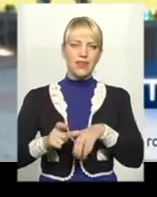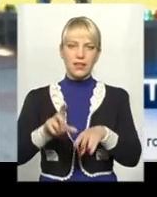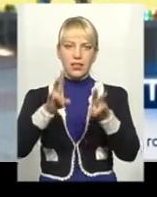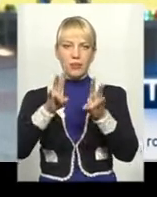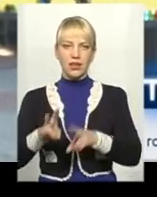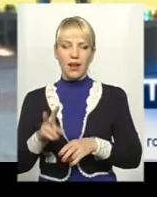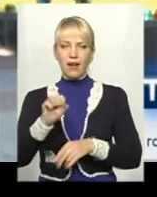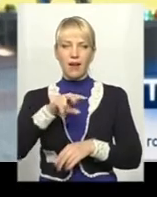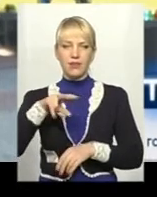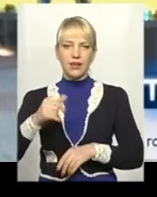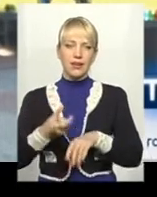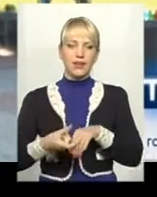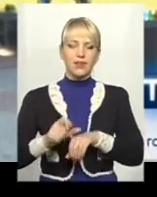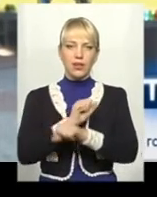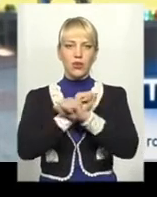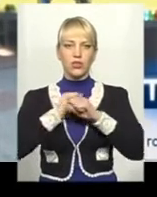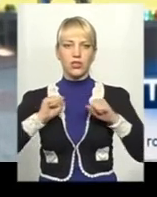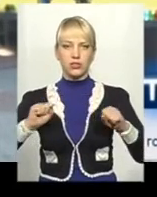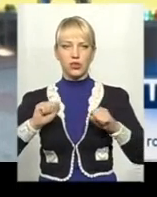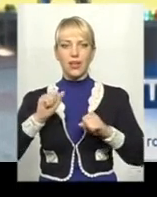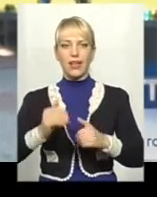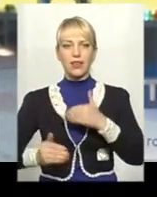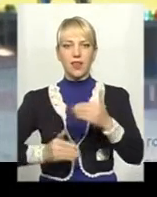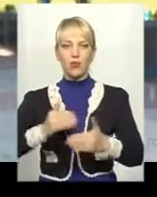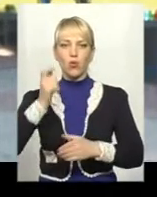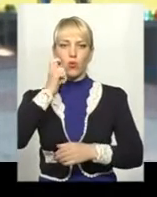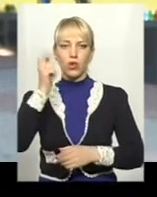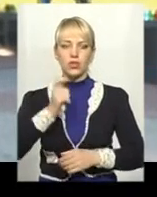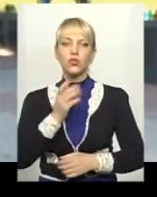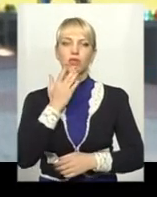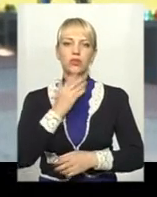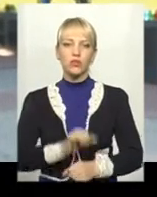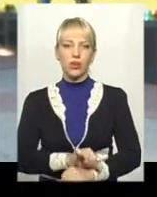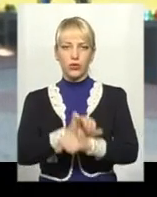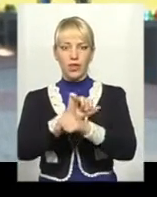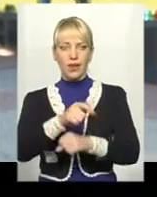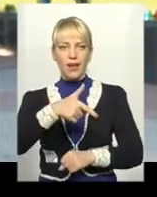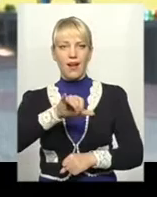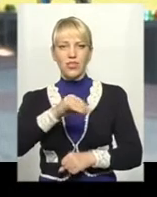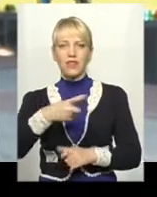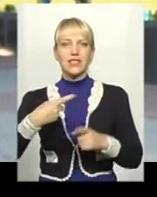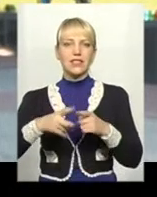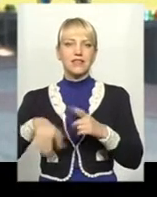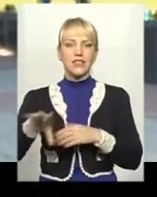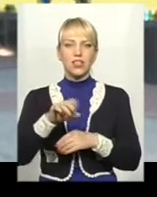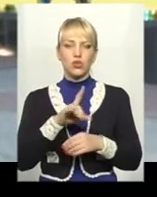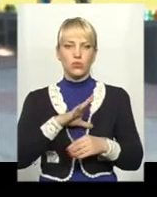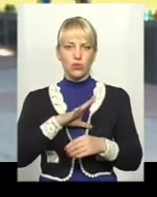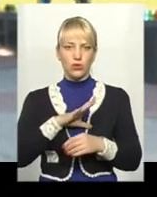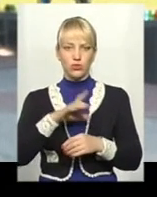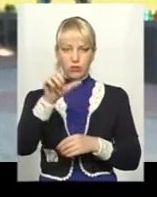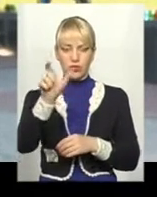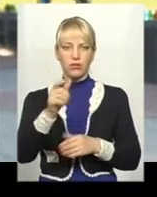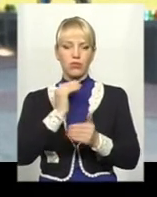найгероїчнішого етапу Української національної революції. Гальчевський і те, все, що він уособлював. Гальчевський – це